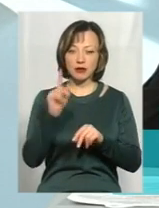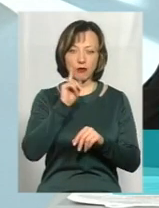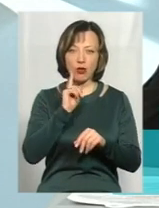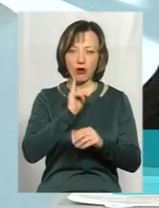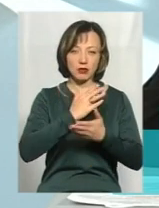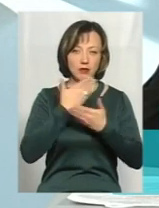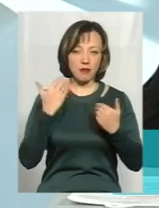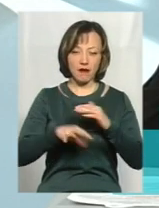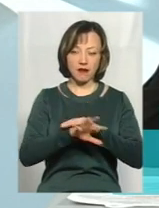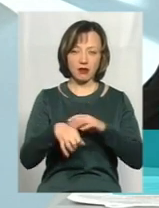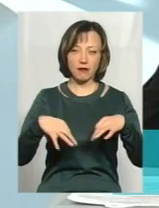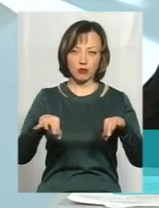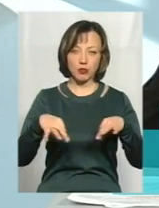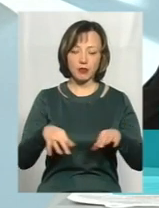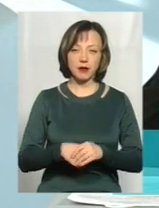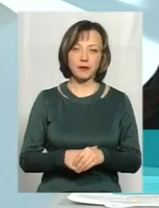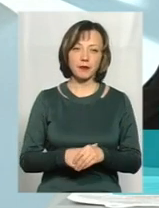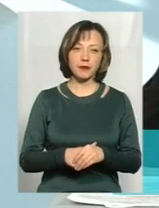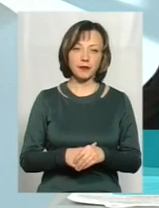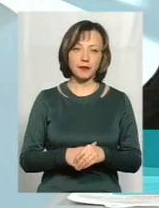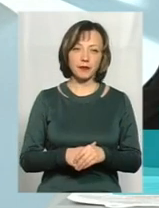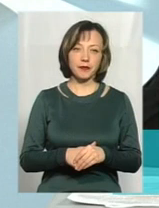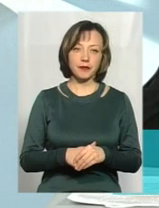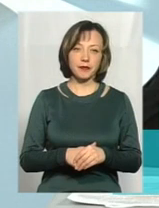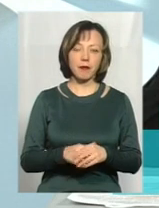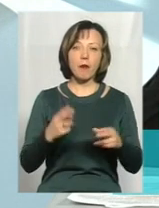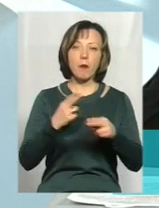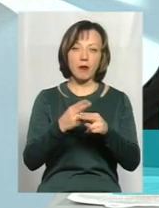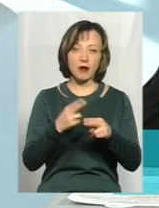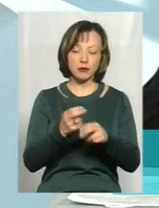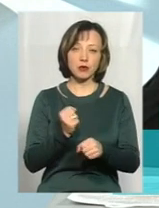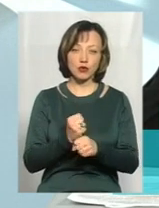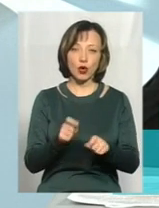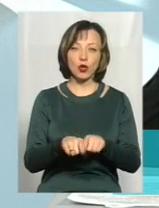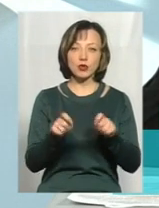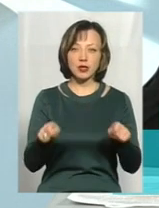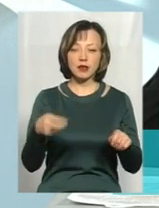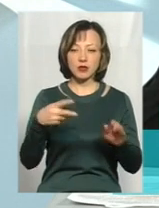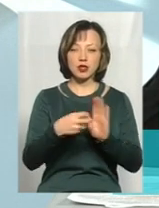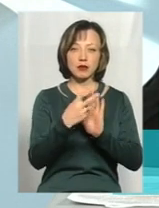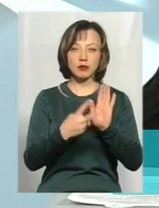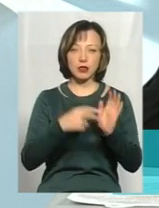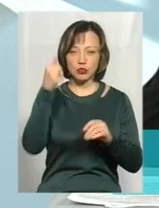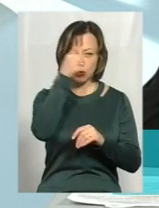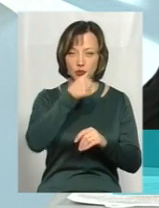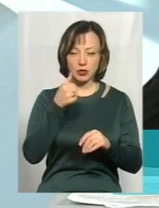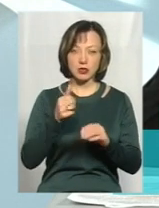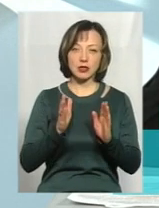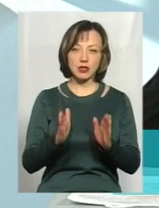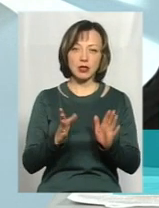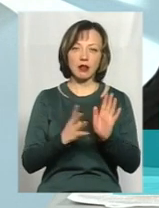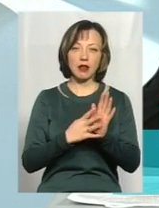незаконного заволодіння, превенція працює. Розкрито в 2017 році всього